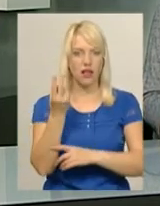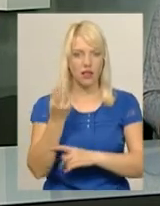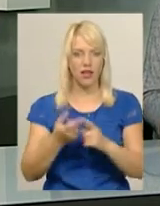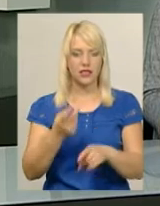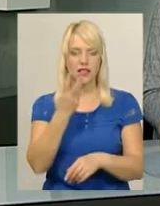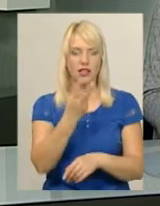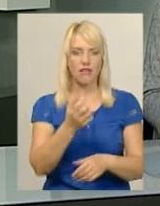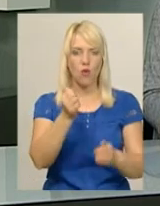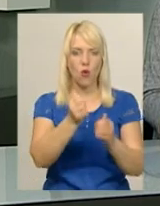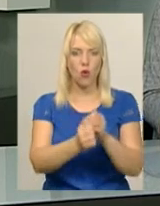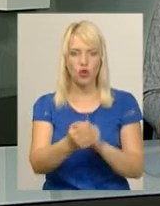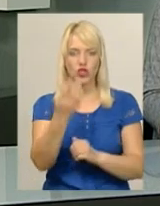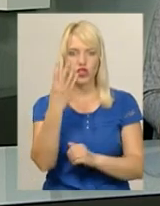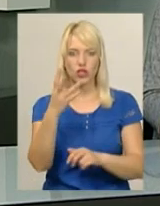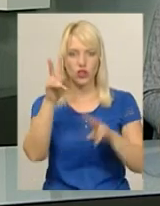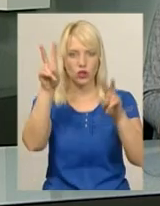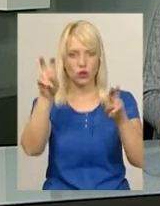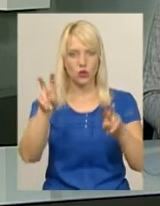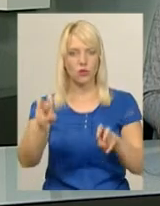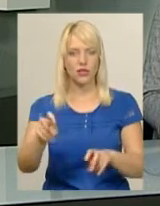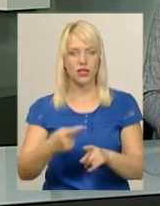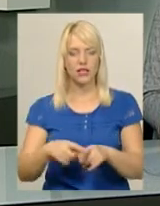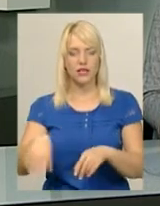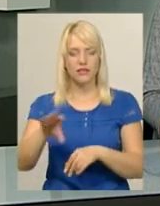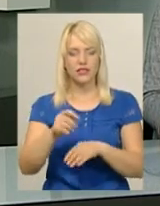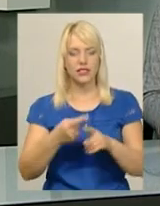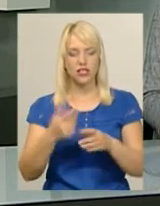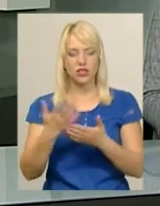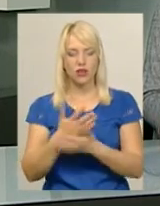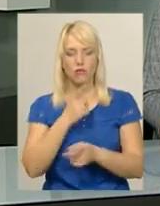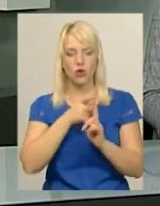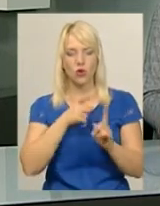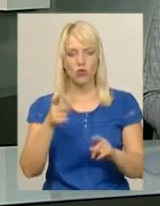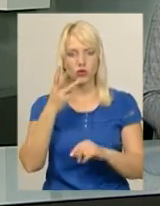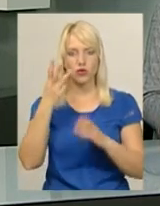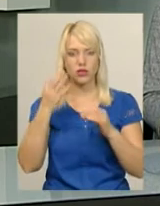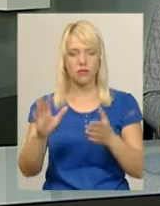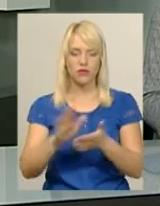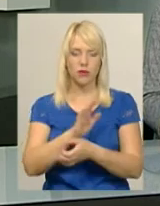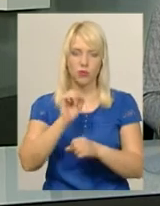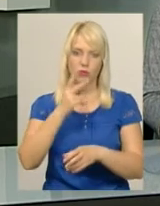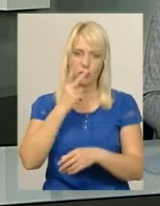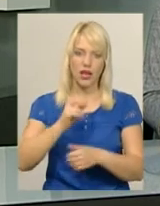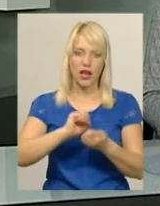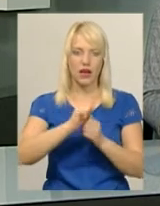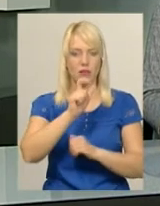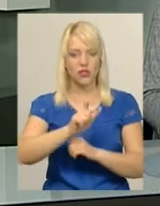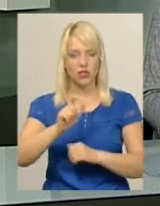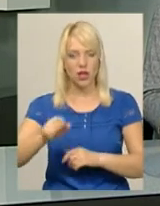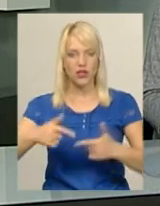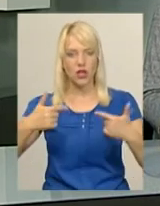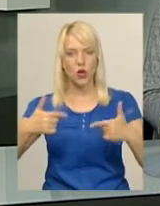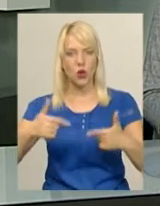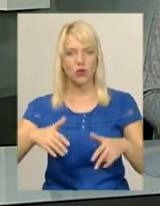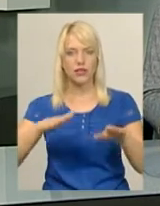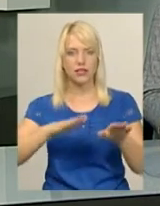кожній з чотирьох номінацій. Усі ці стрічки впродовж трьох днів безоплатно могли переглянути і кам'янчани, і гості міста. Як